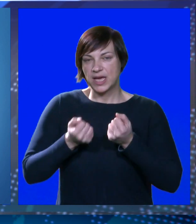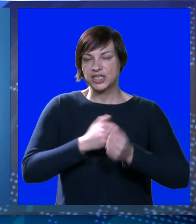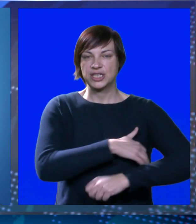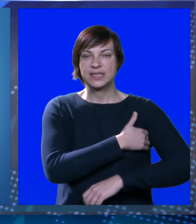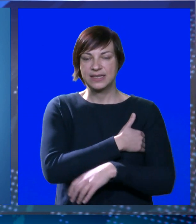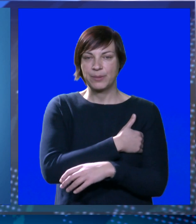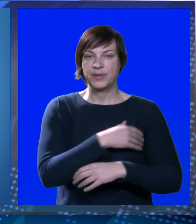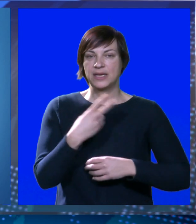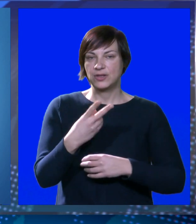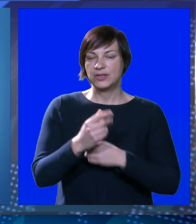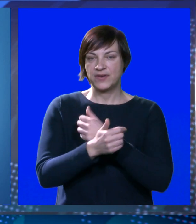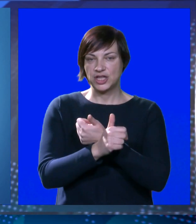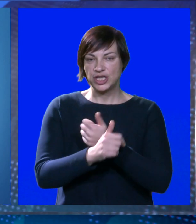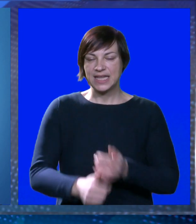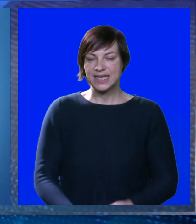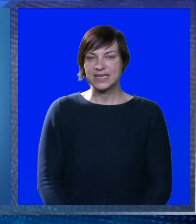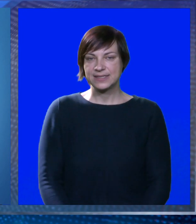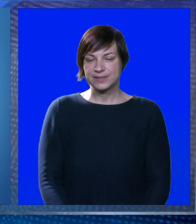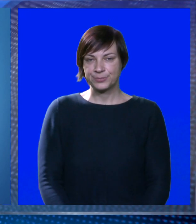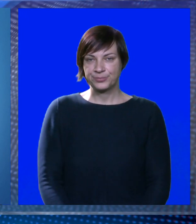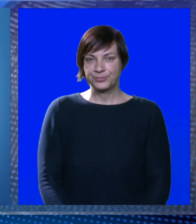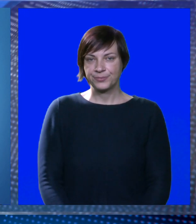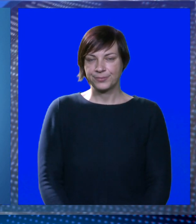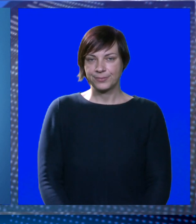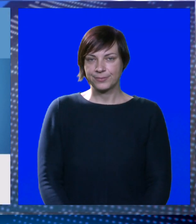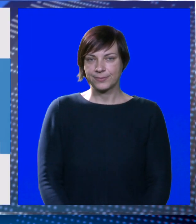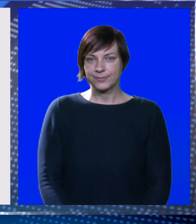Temperatura zraka od 2 do 11 celzivih stupnjeva.